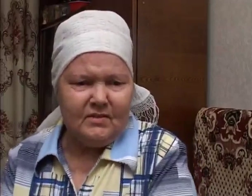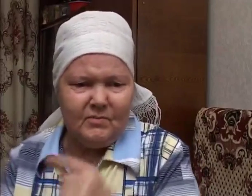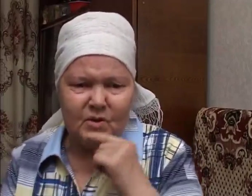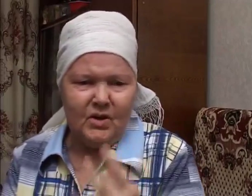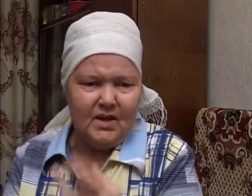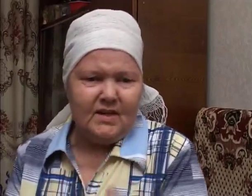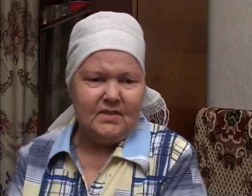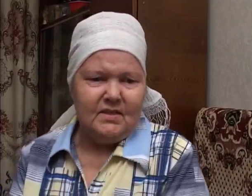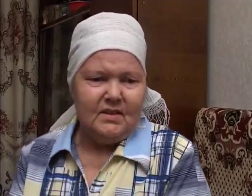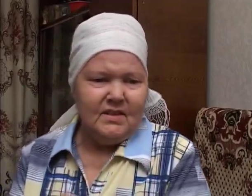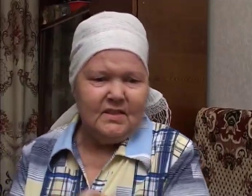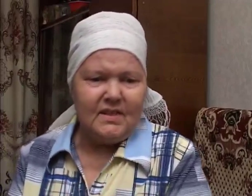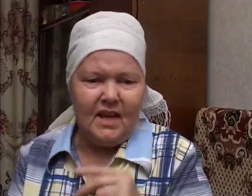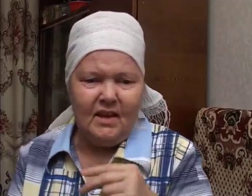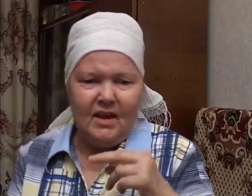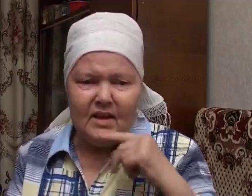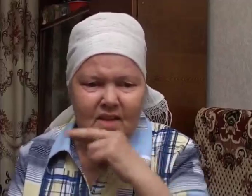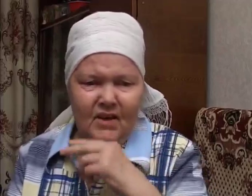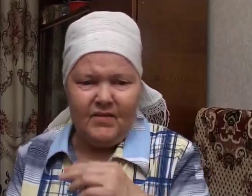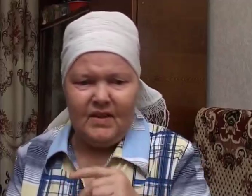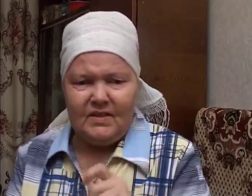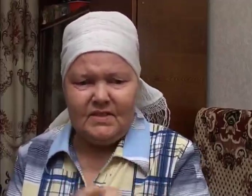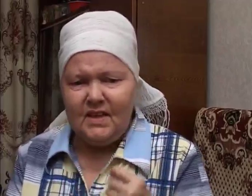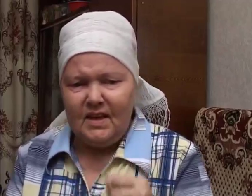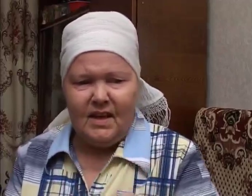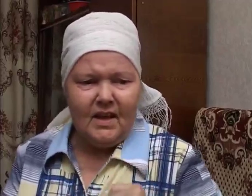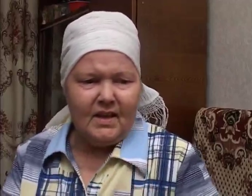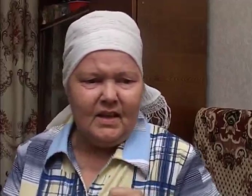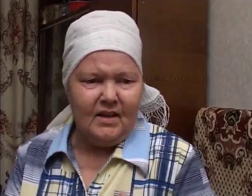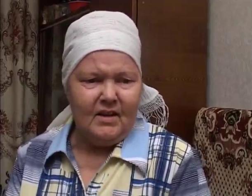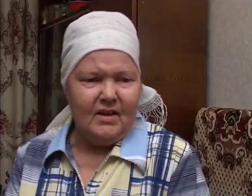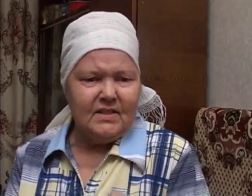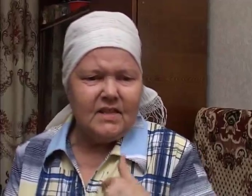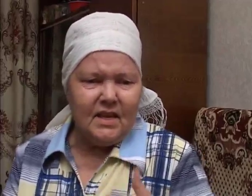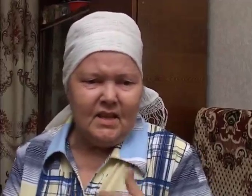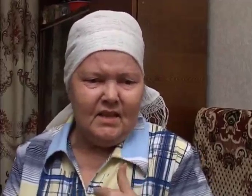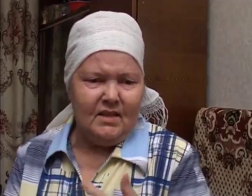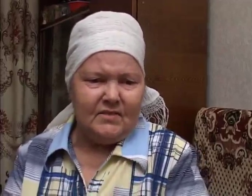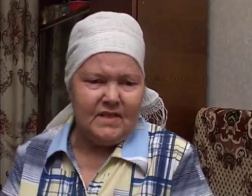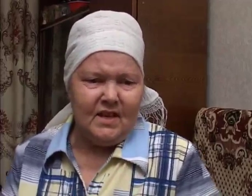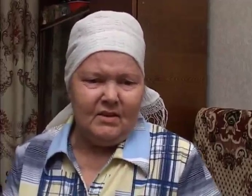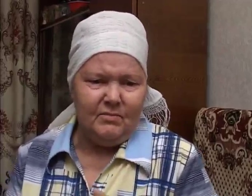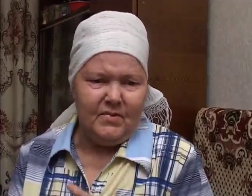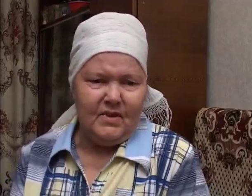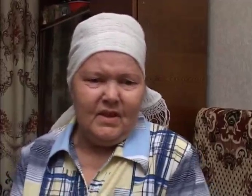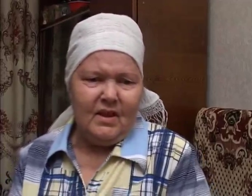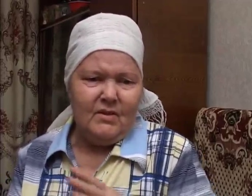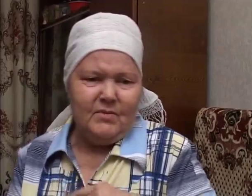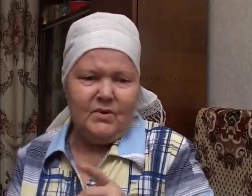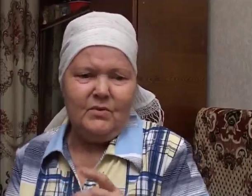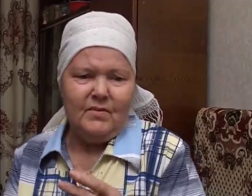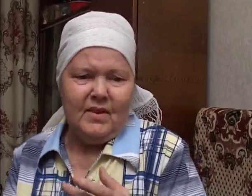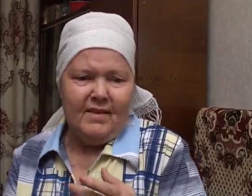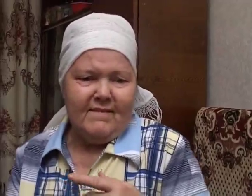Когда я отравлялась, меня клали несколько раз в больницу. И это все было грехи и